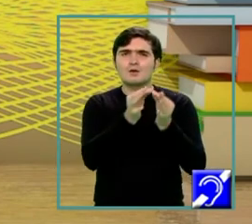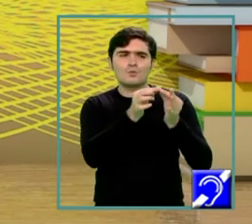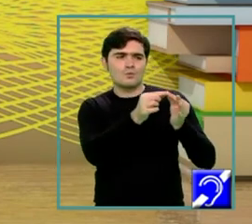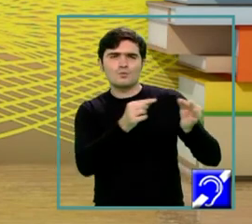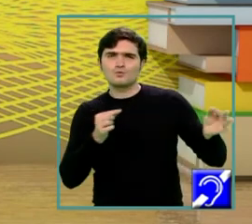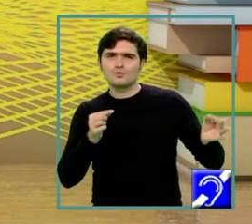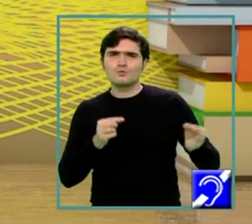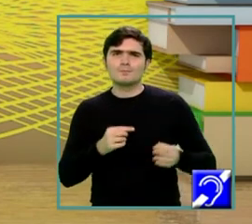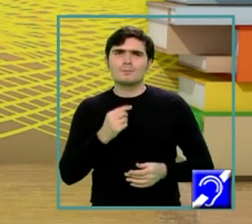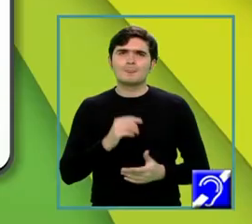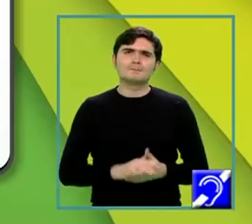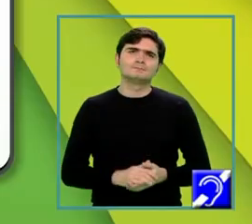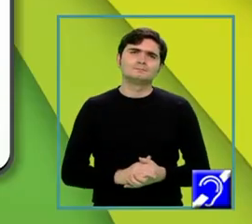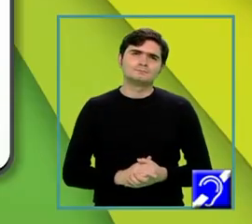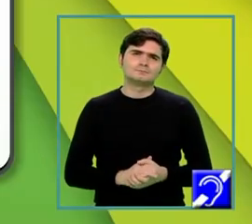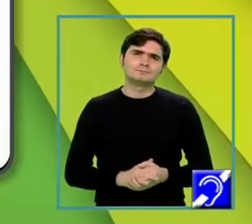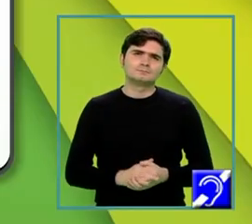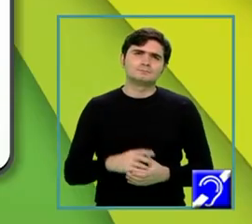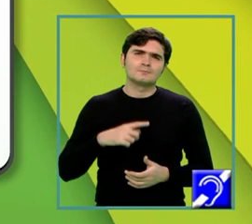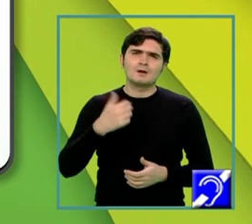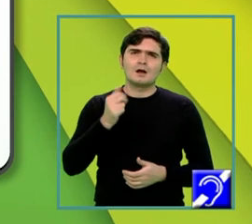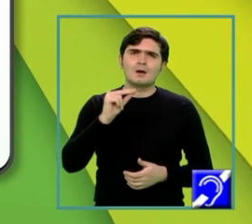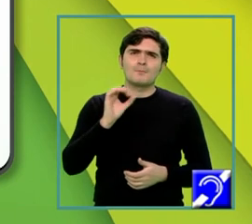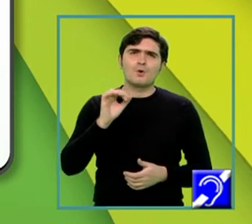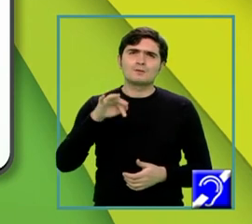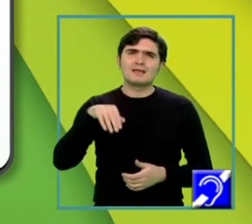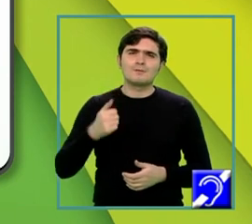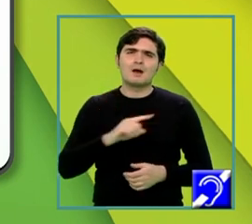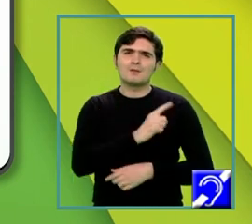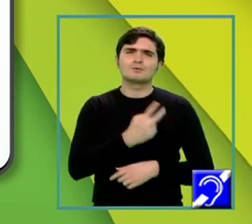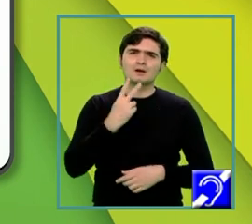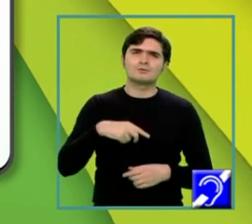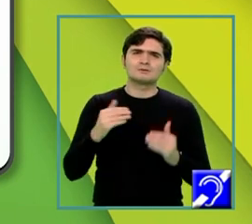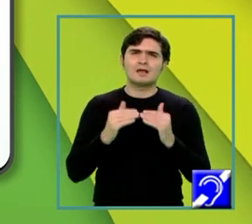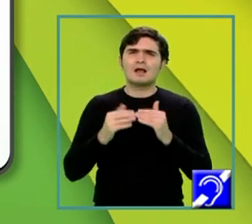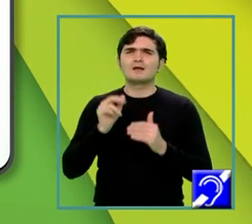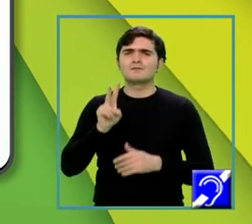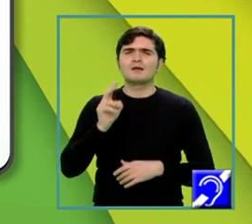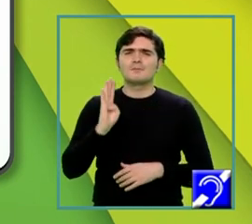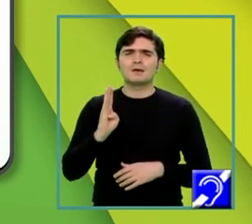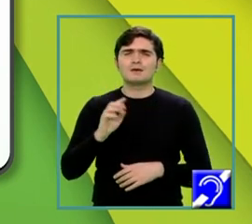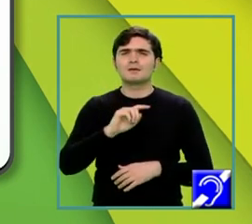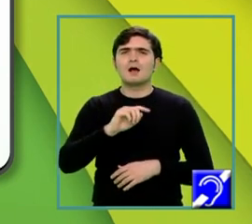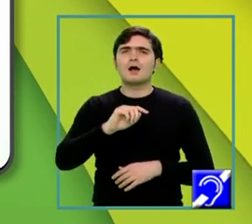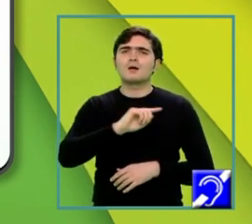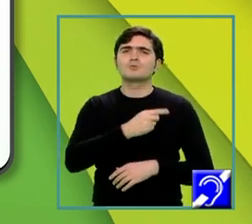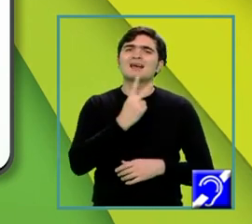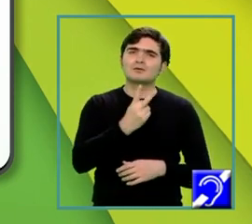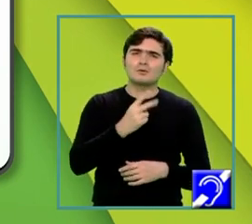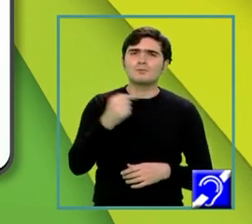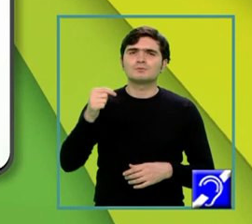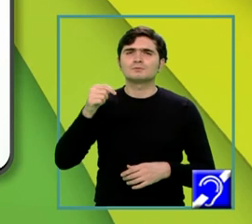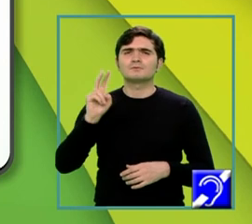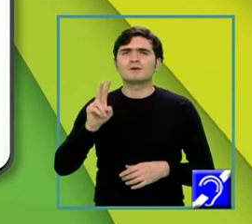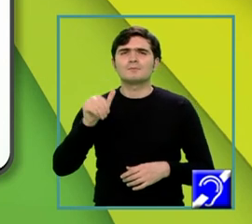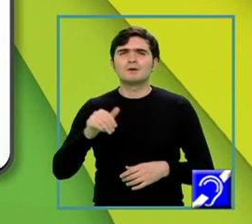VM la puterea a doua este egal cu, de fapt apotema la puterea a doua, care este egal mai departe cu VB la a doua minus BM la puterea a doua, care este egal mai